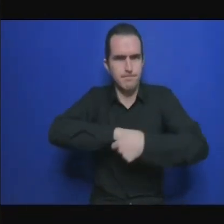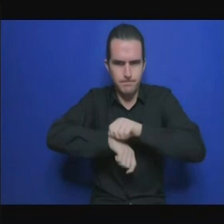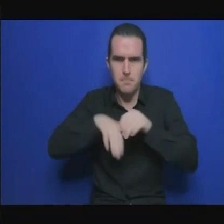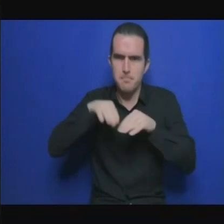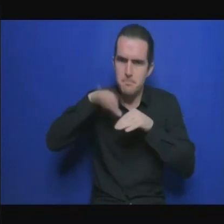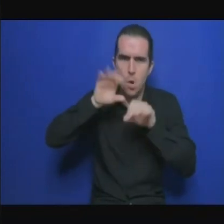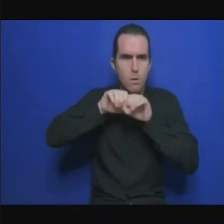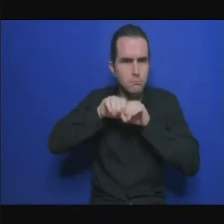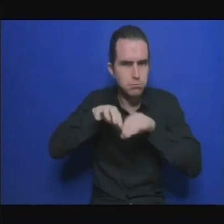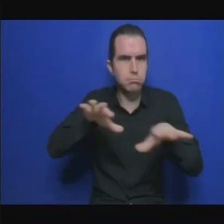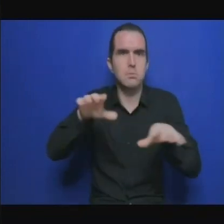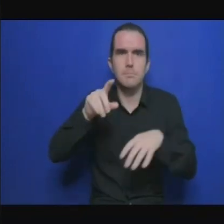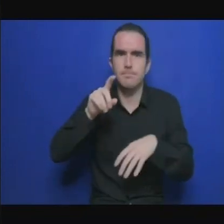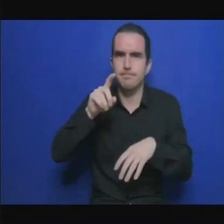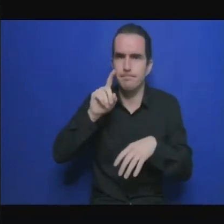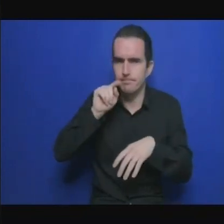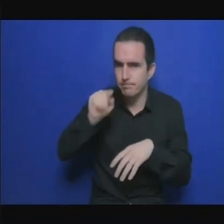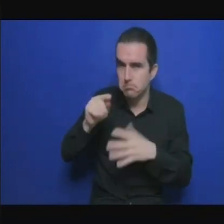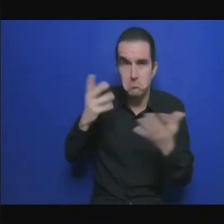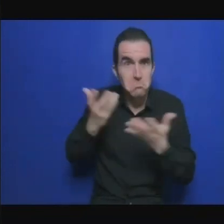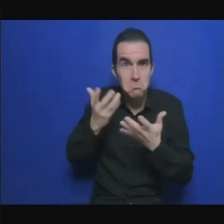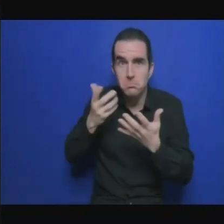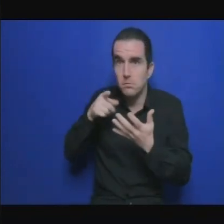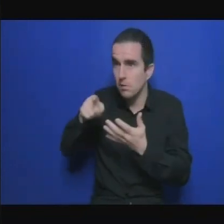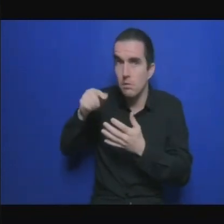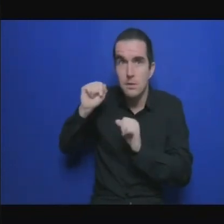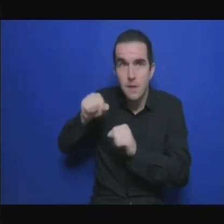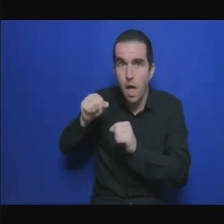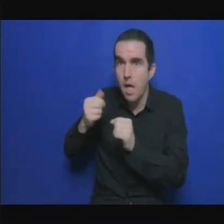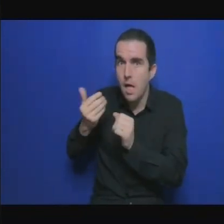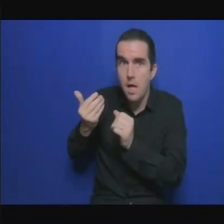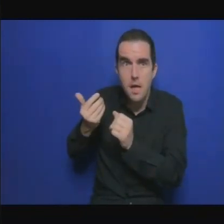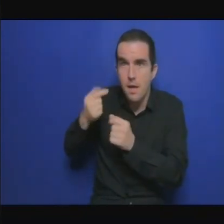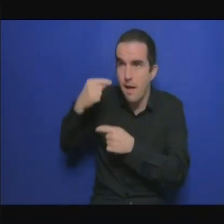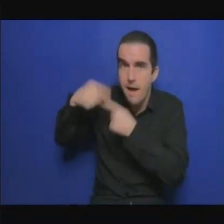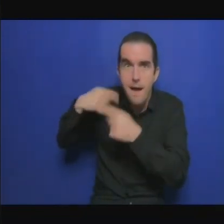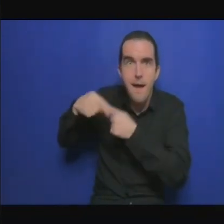et quelque chose qu'Anita a abordé Aruna aussi